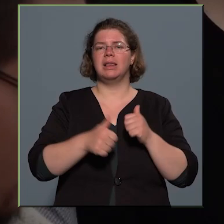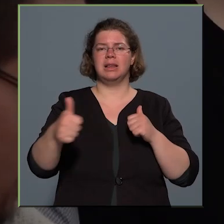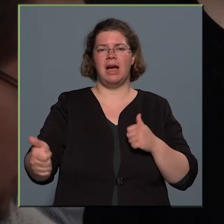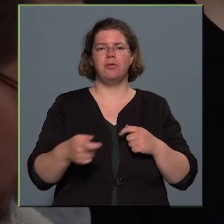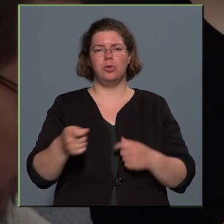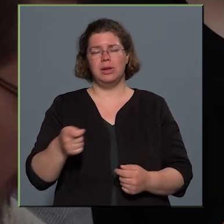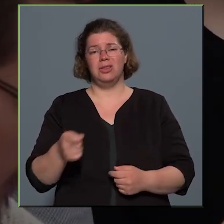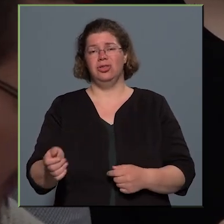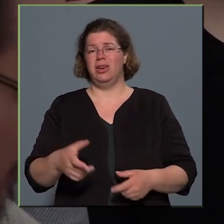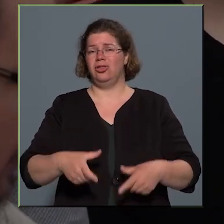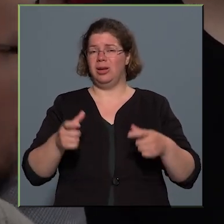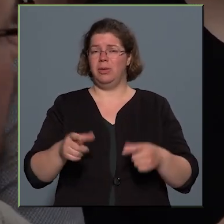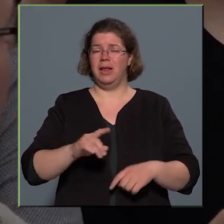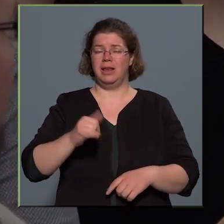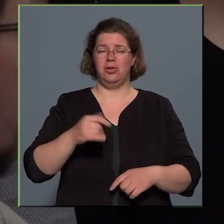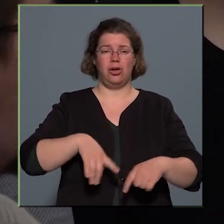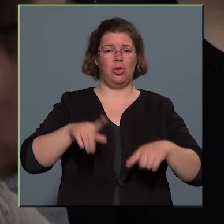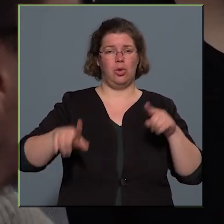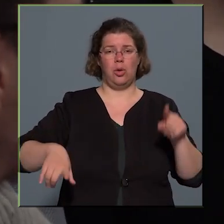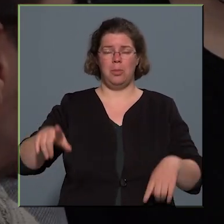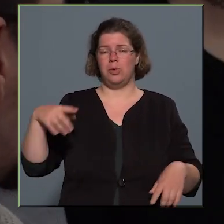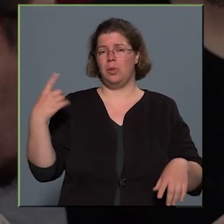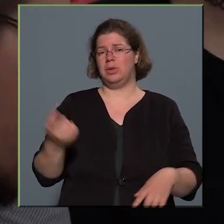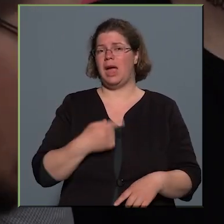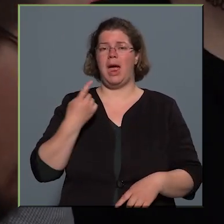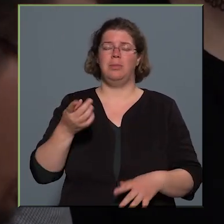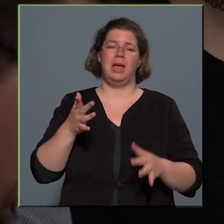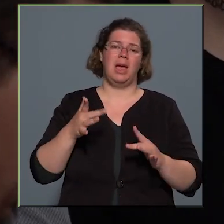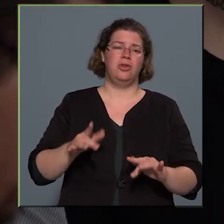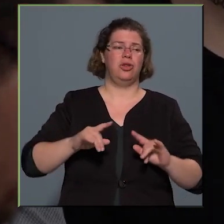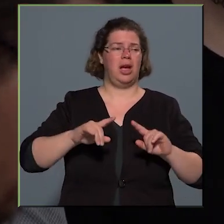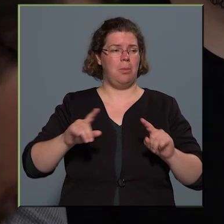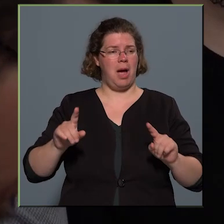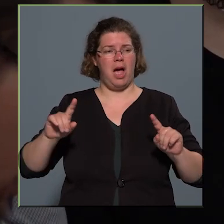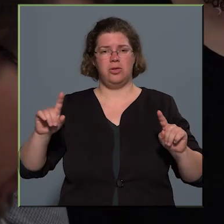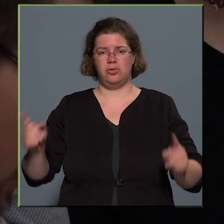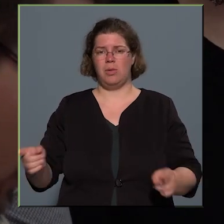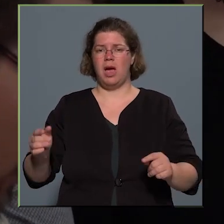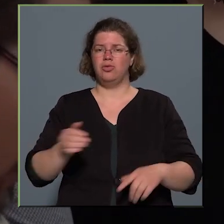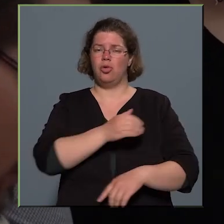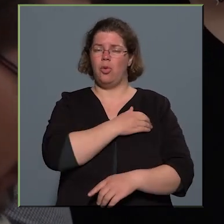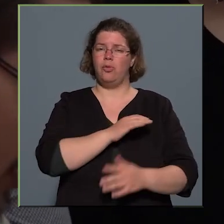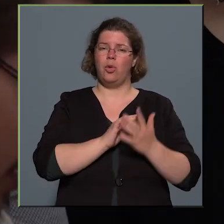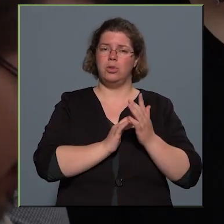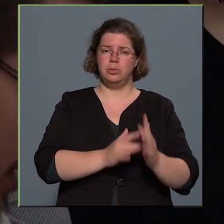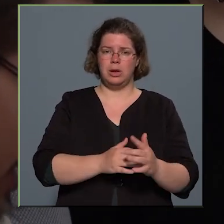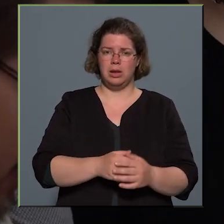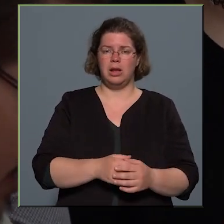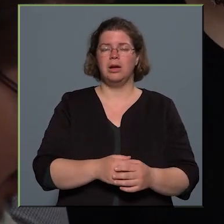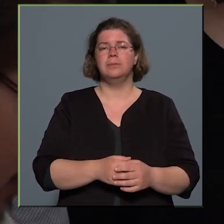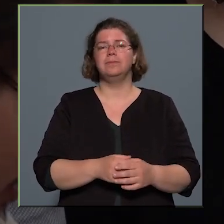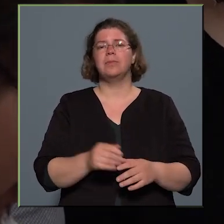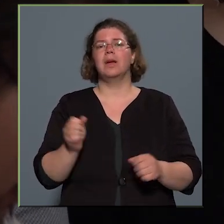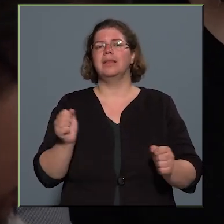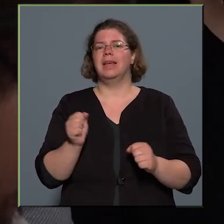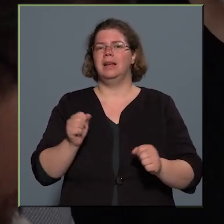épület, és egyébként a különböző termek, helyiségek más-más hőfokot mutatnak. A téli szünet